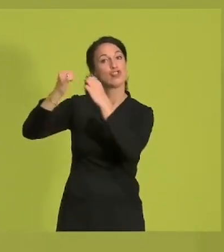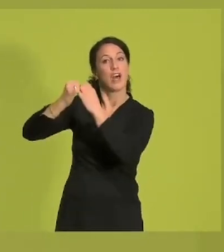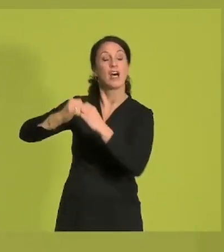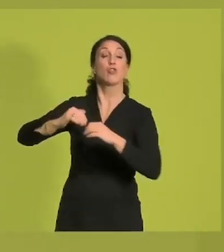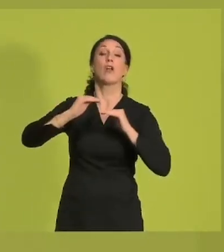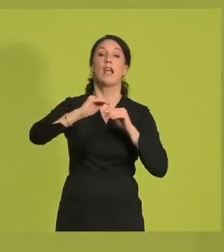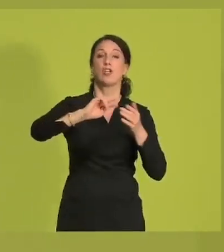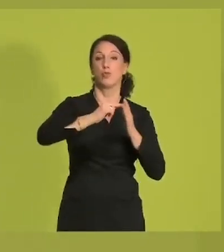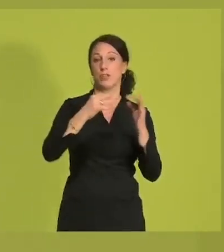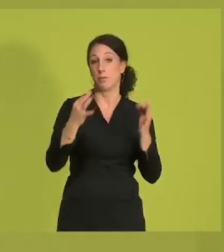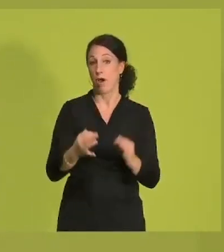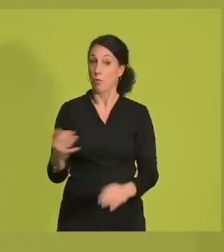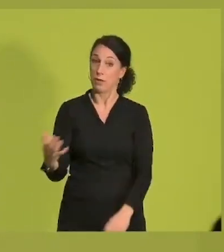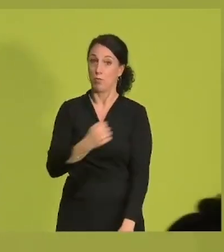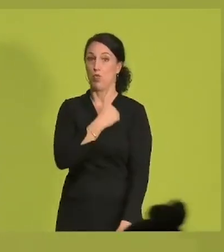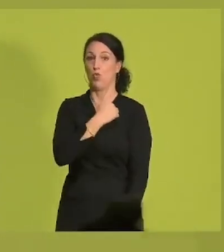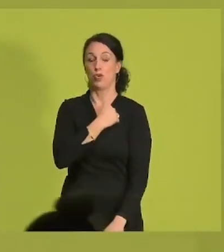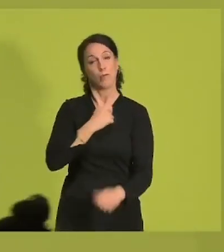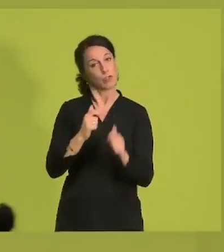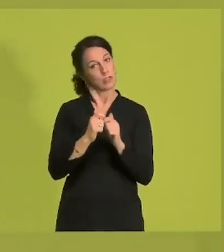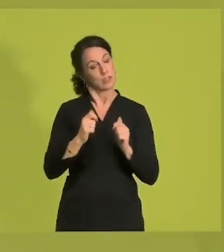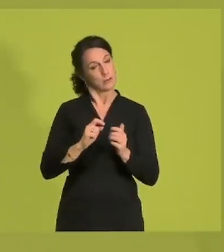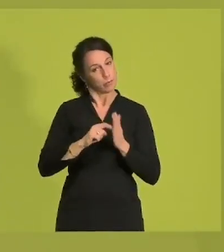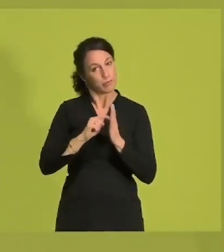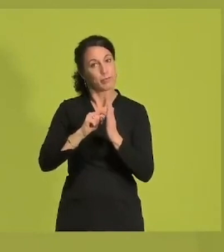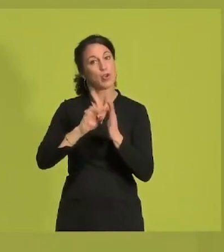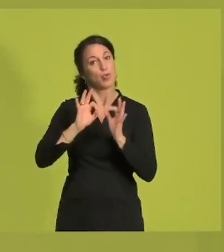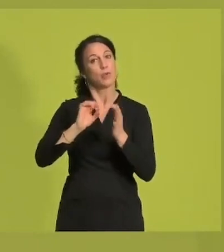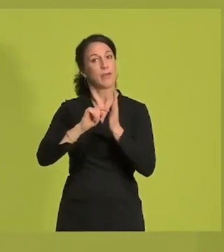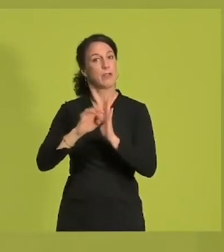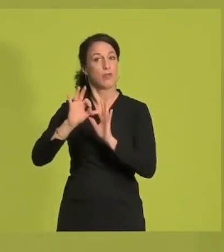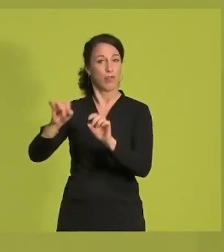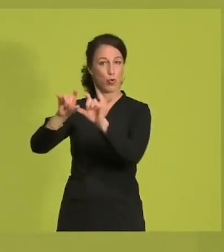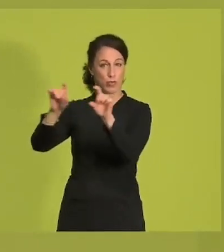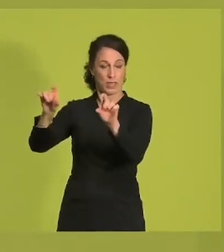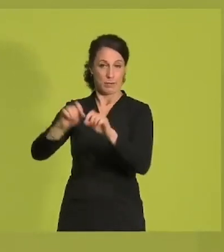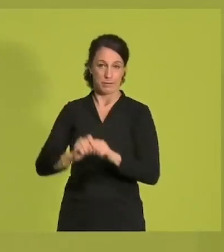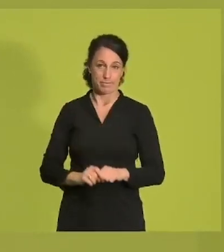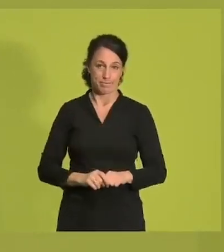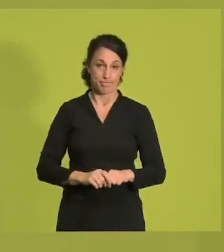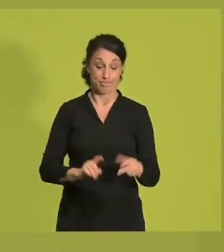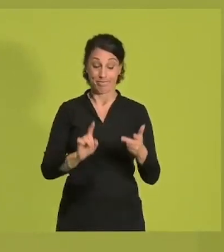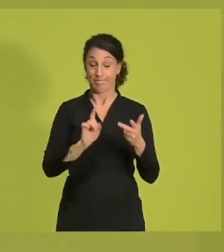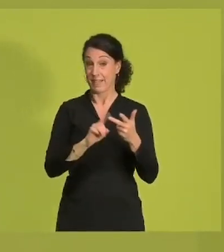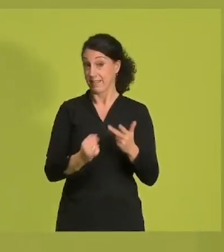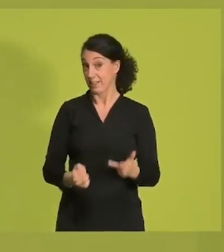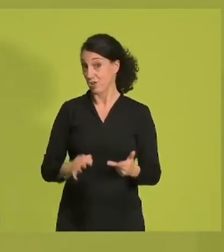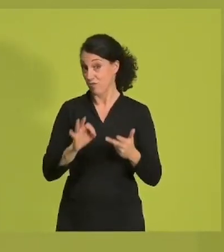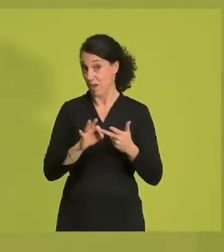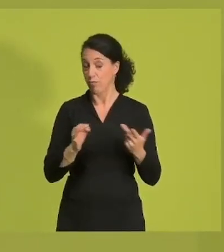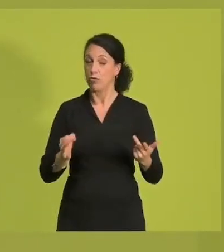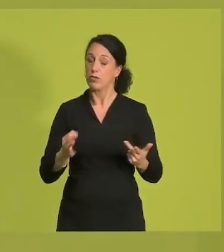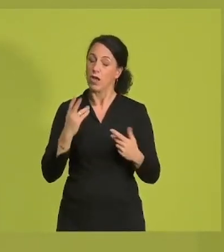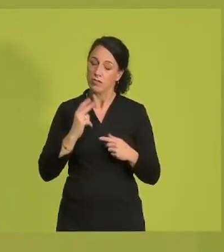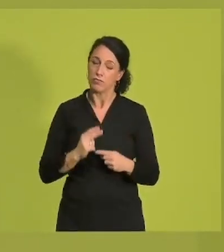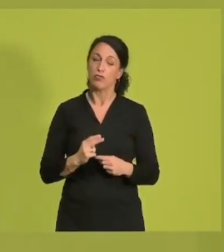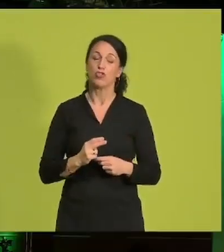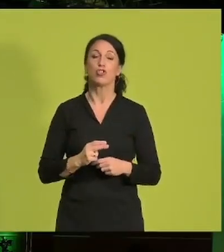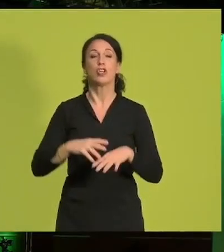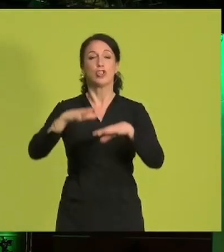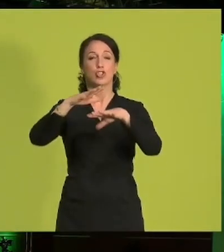die Geld in die Hand nimmt und verlässliche Rahmenbedingungen für Unternehmen schafft. Mein dritter Schwerpunkt ist der Einsatz für einen klimagerechten